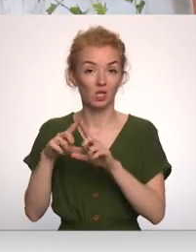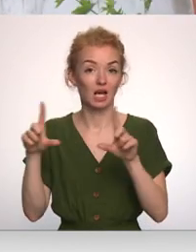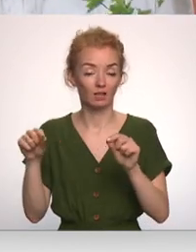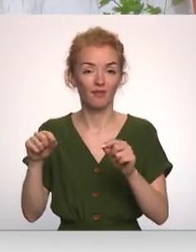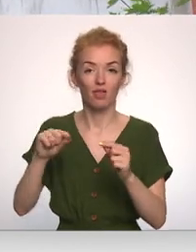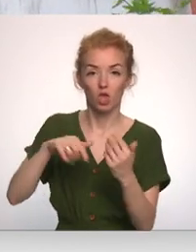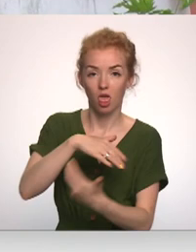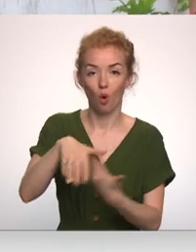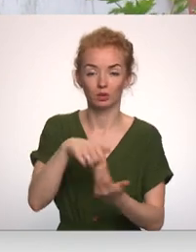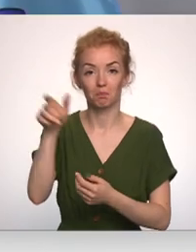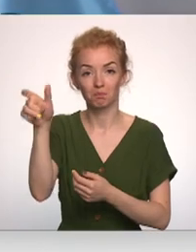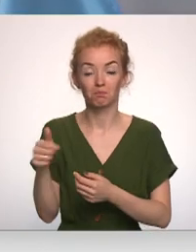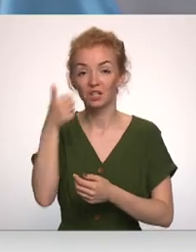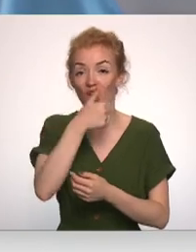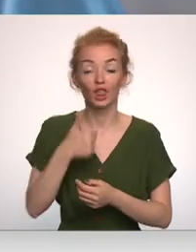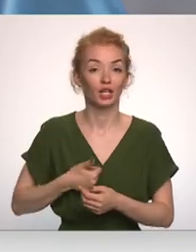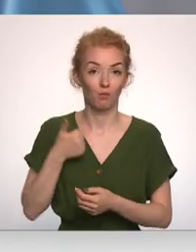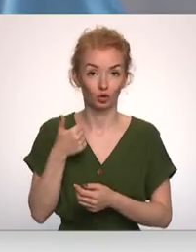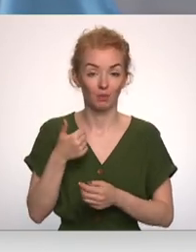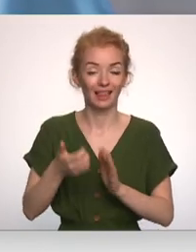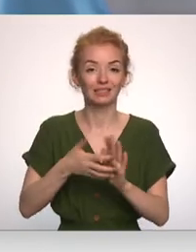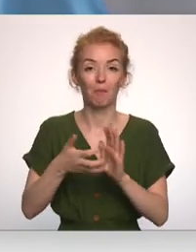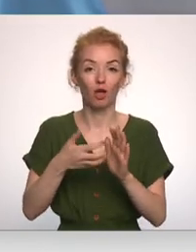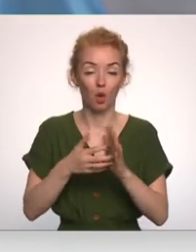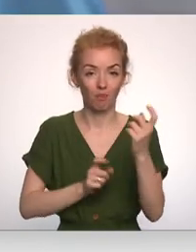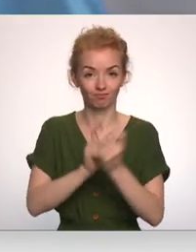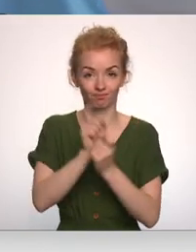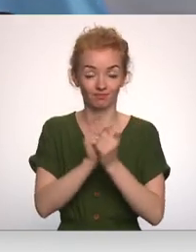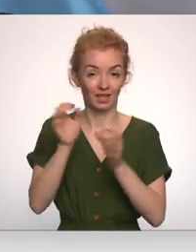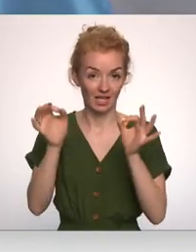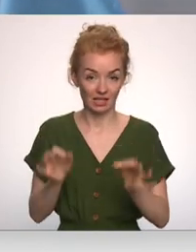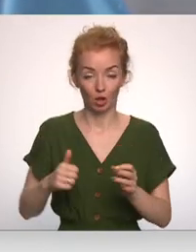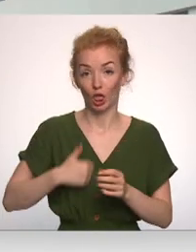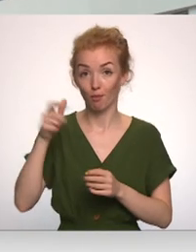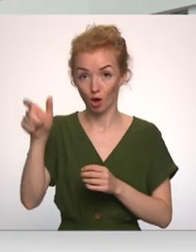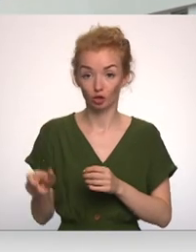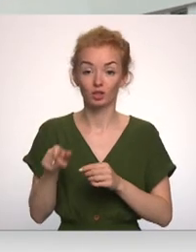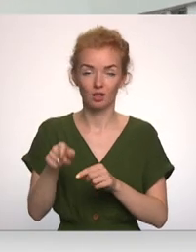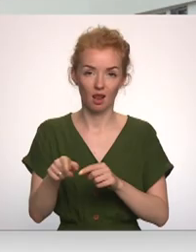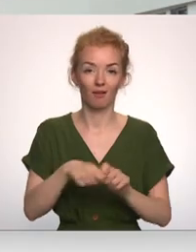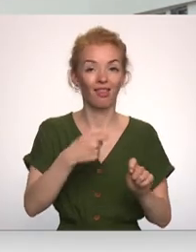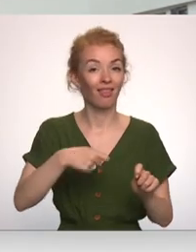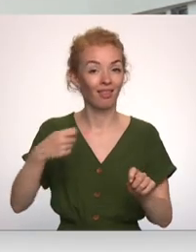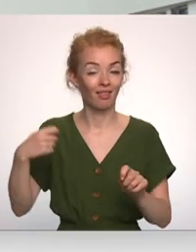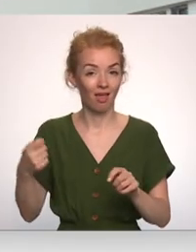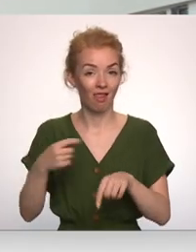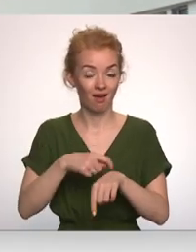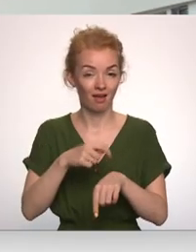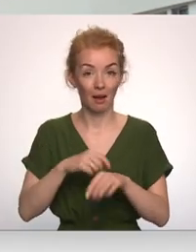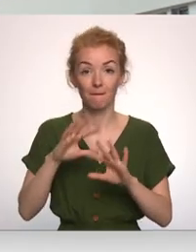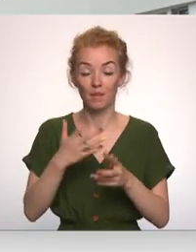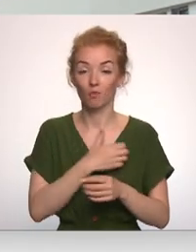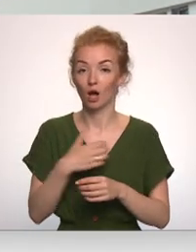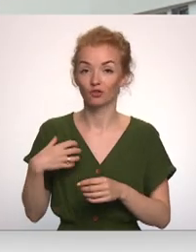iejaucas kādas personas privāta īpašumā. Izmantojot apstrīdēšanas tiesības, īpašnieki šāda vēl garumā laiku. Savukārt no